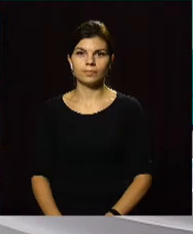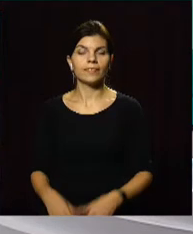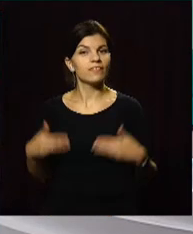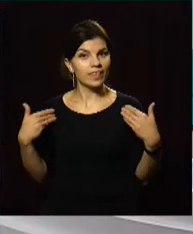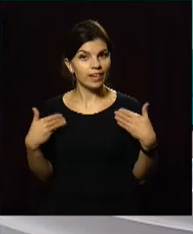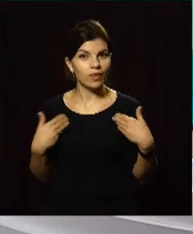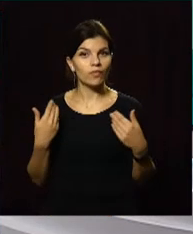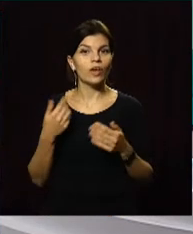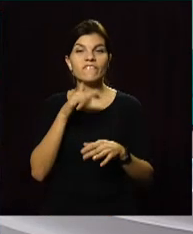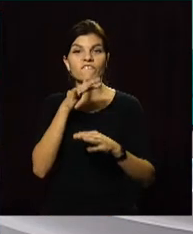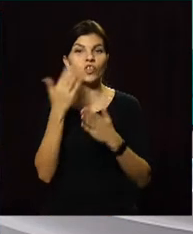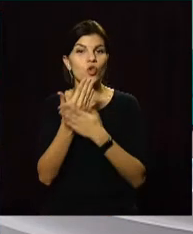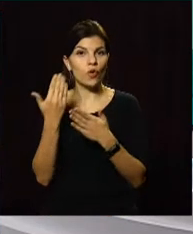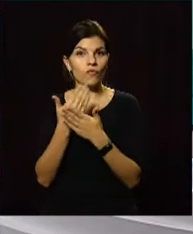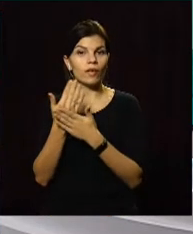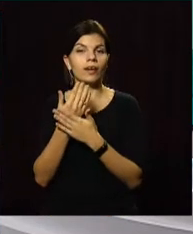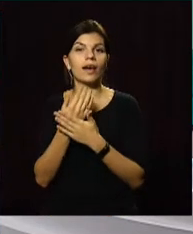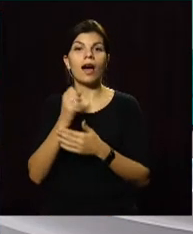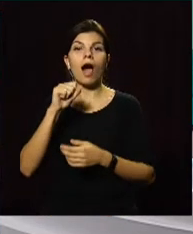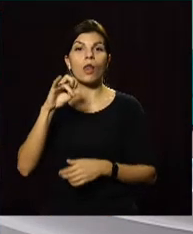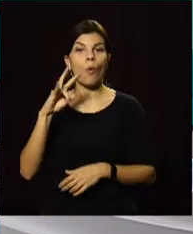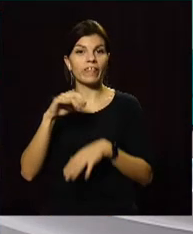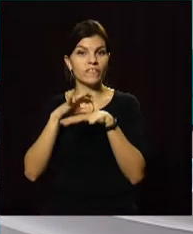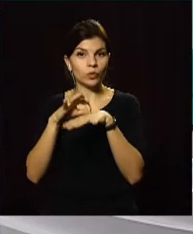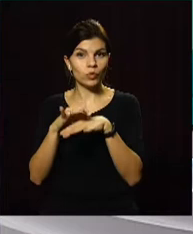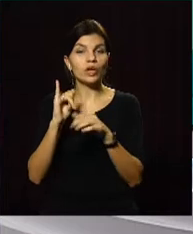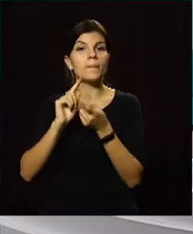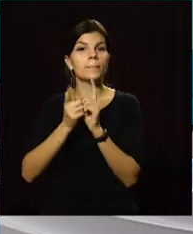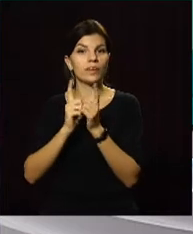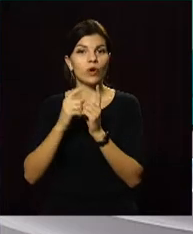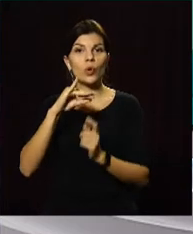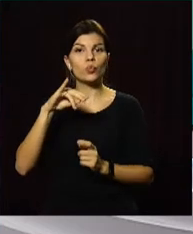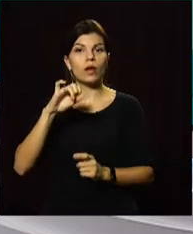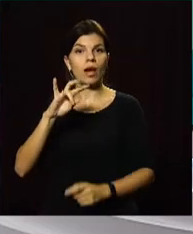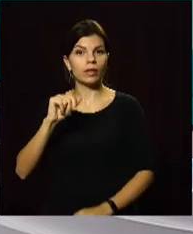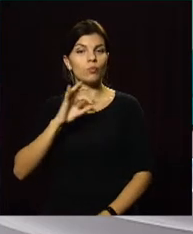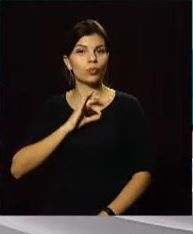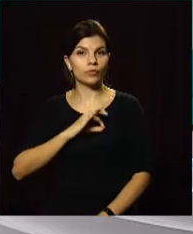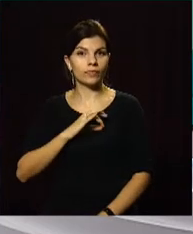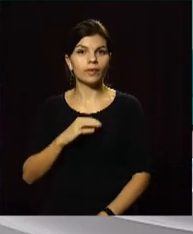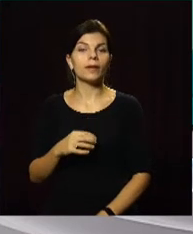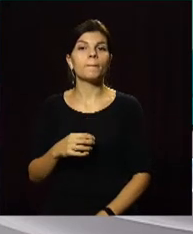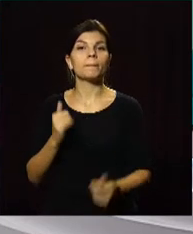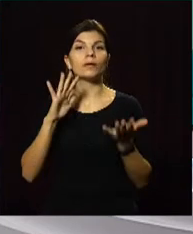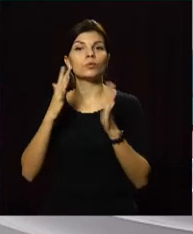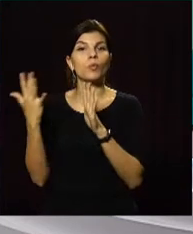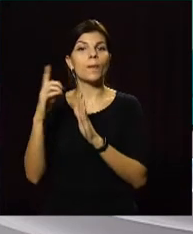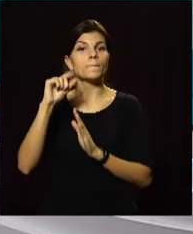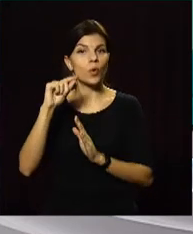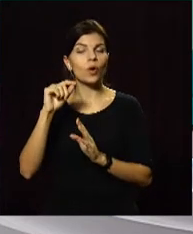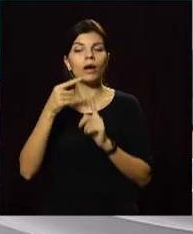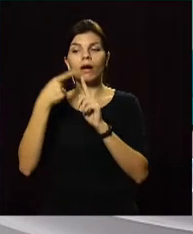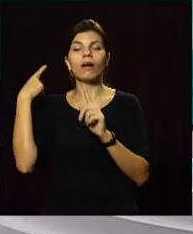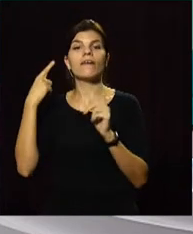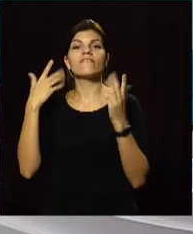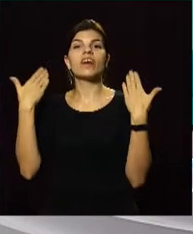Вітаю. Час новин на відкритому в студії Альон Грибельник та сурдоперекладачка Юліана Пугавкіна. І про події понеділка та вихідних